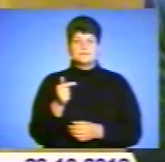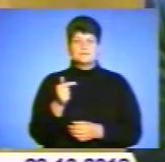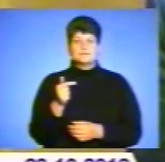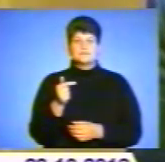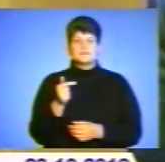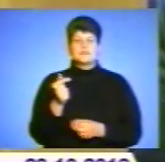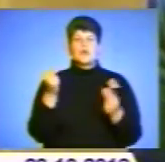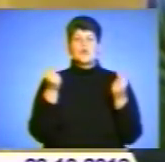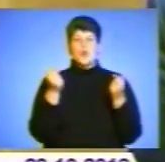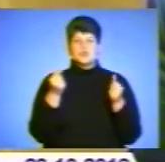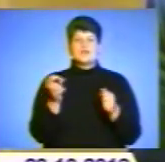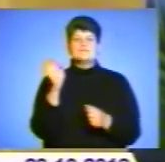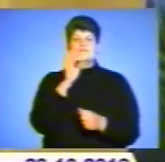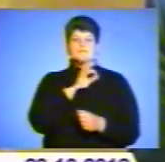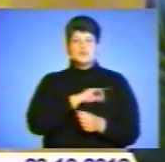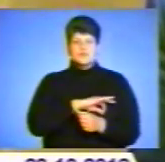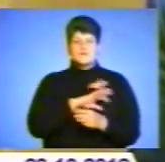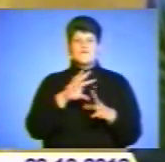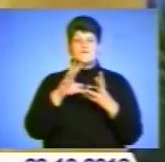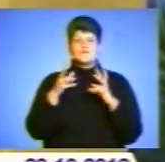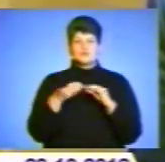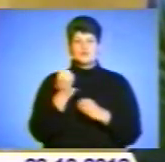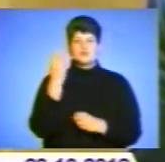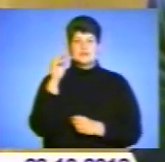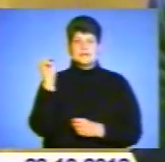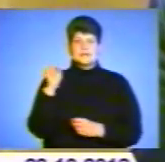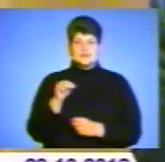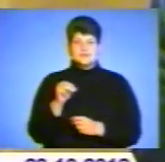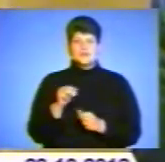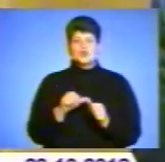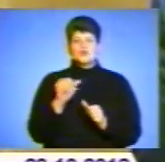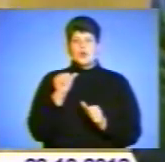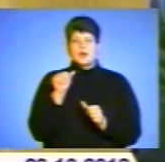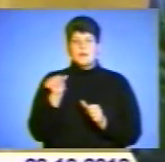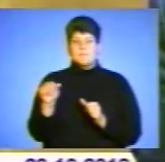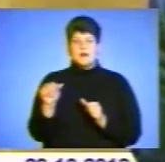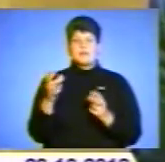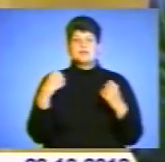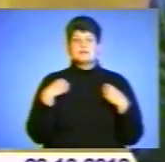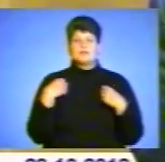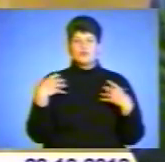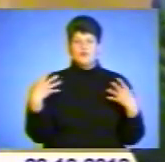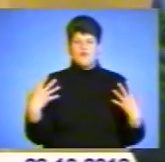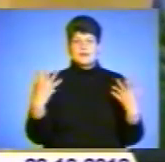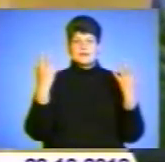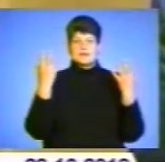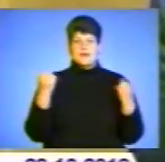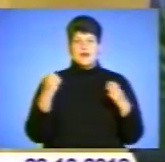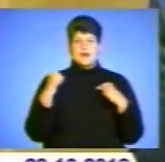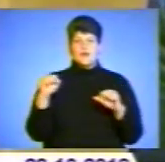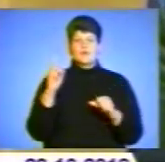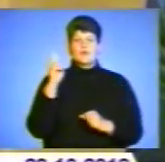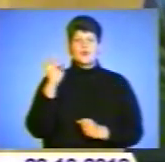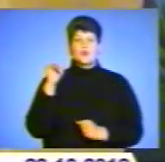кошти використані в сумі 14 тисяч, зокрема, на святкування Дня Героїв Крут,